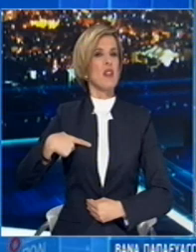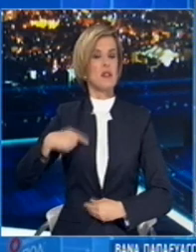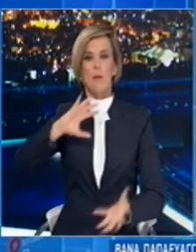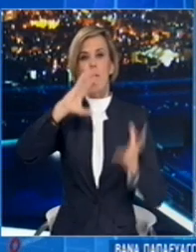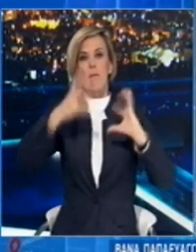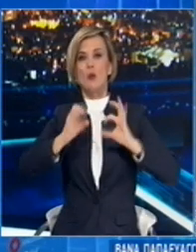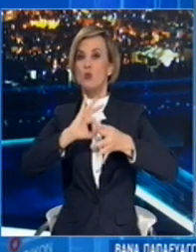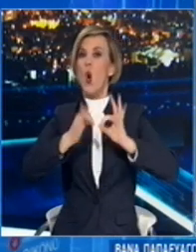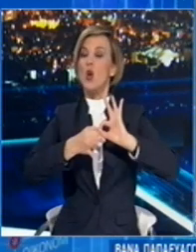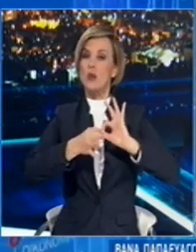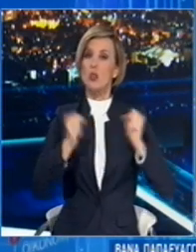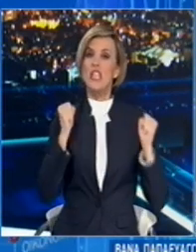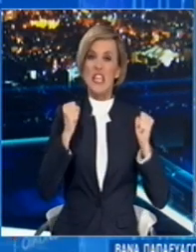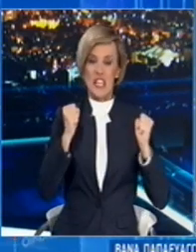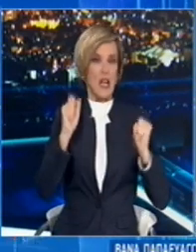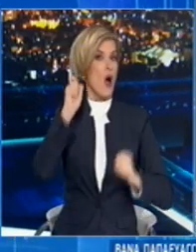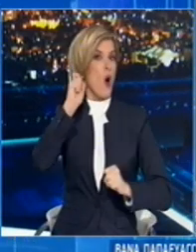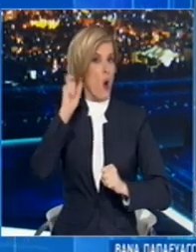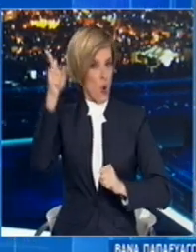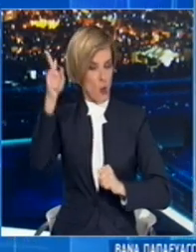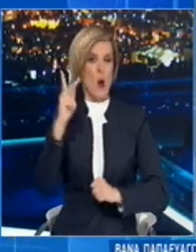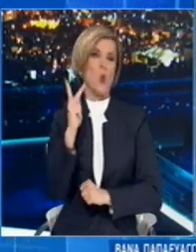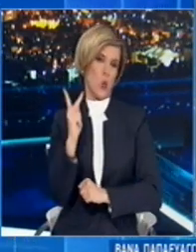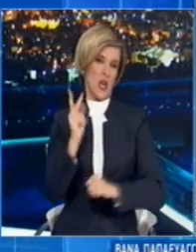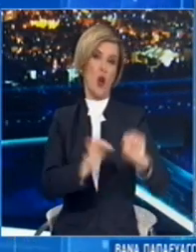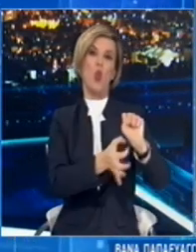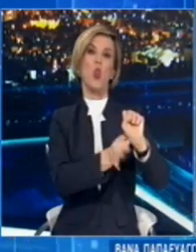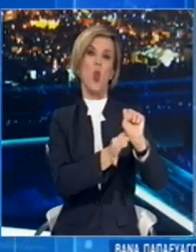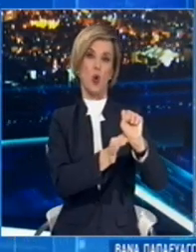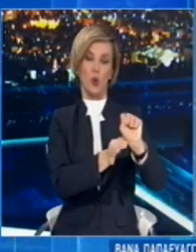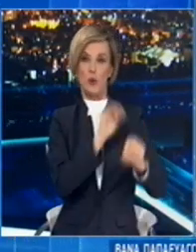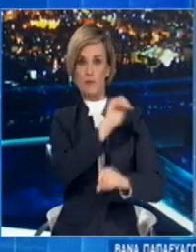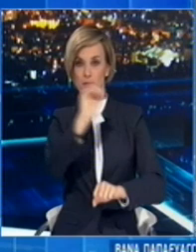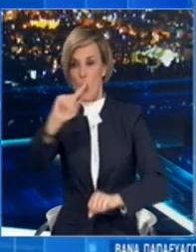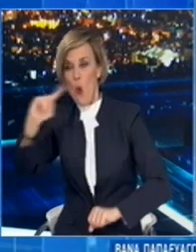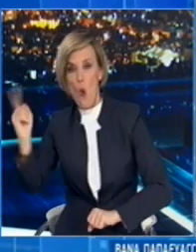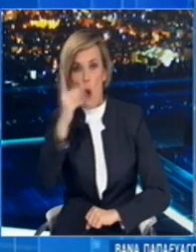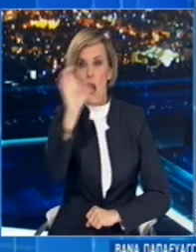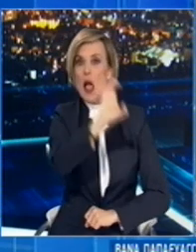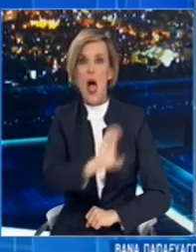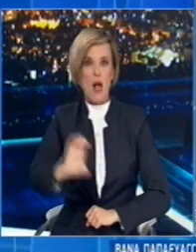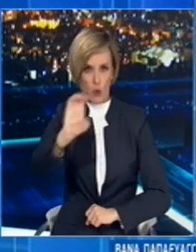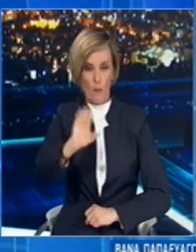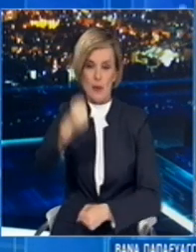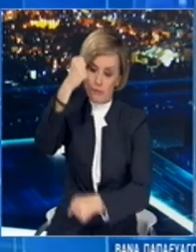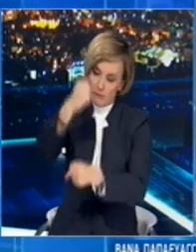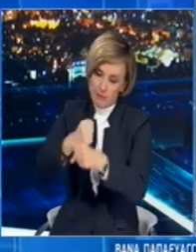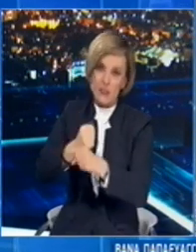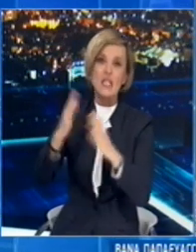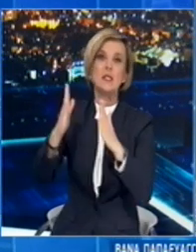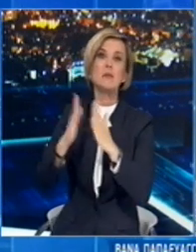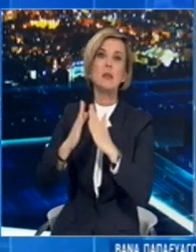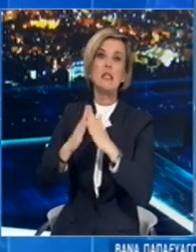Υγείας του Δόκτωρα Κλούγερ ενώπιση των εορτών που ουσιαστικά καλεί τους Ευρωπαίους να μείνουν στο σπίτι τα Χριστούγεννα λόγω της